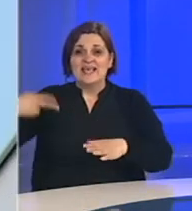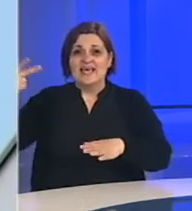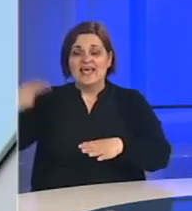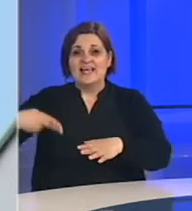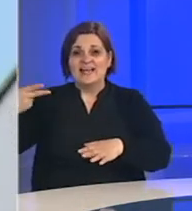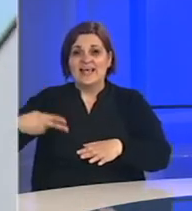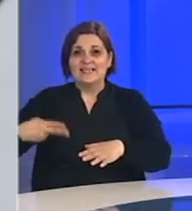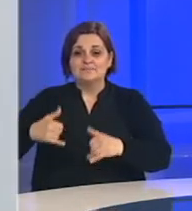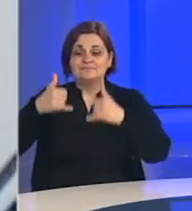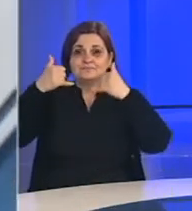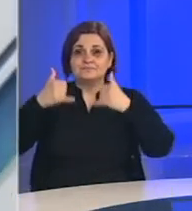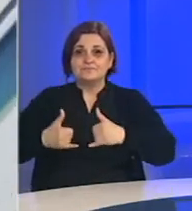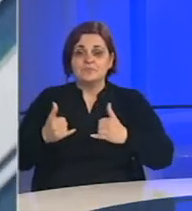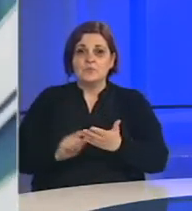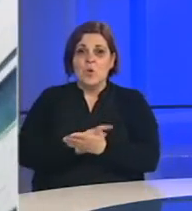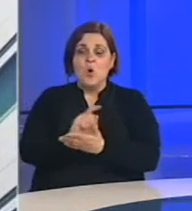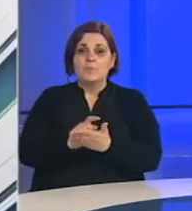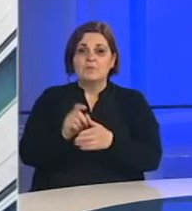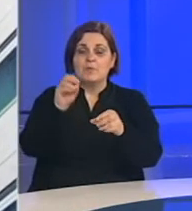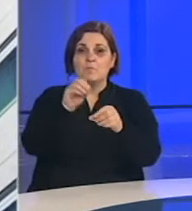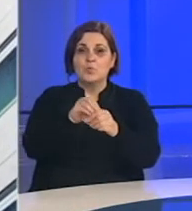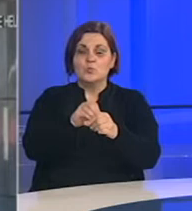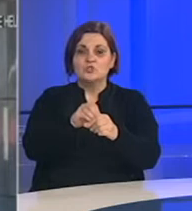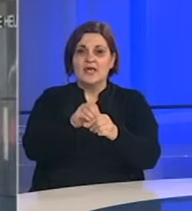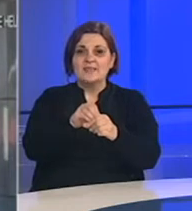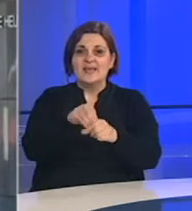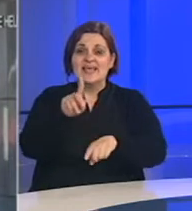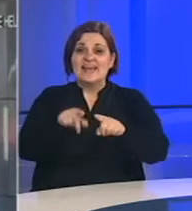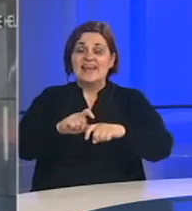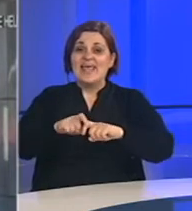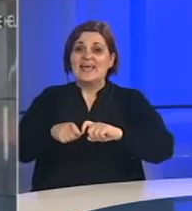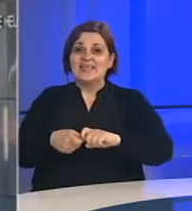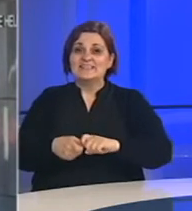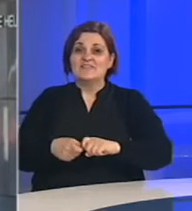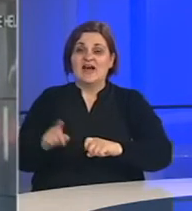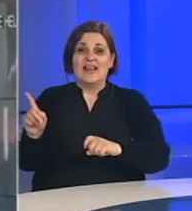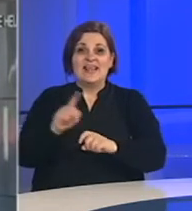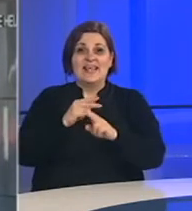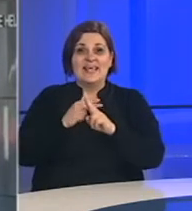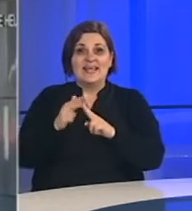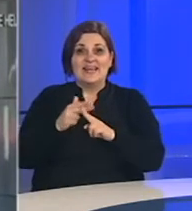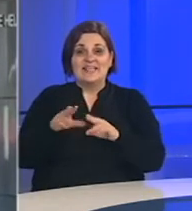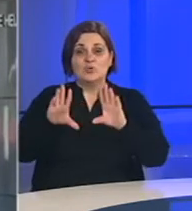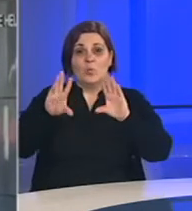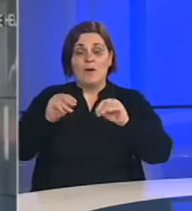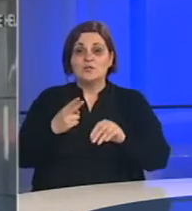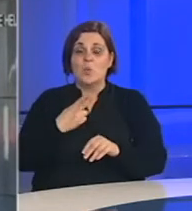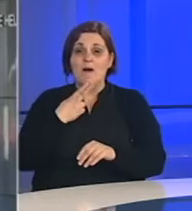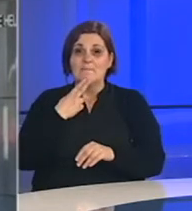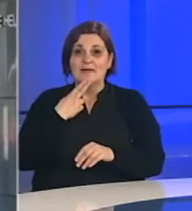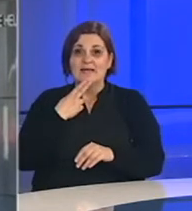u sadašnjem privremenom proračunu. Jer neke stvari ipak se nisu dešavale u martu, u aprilu,